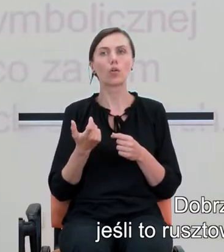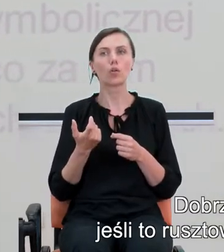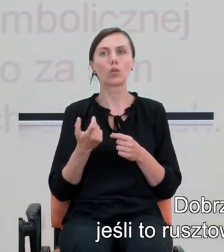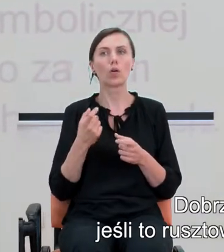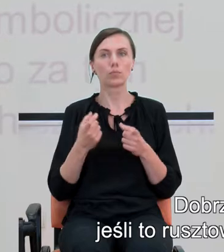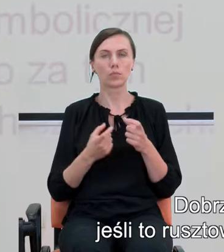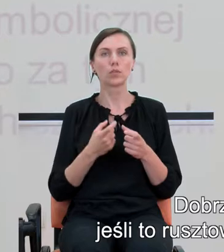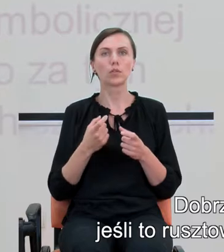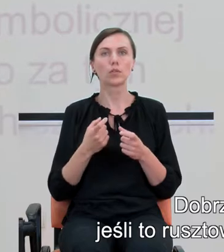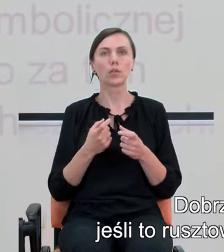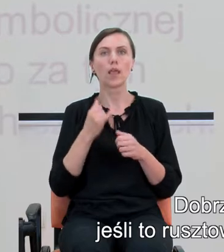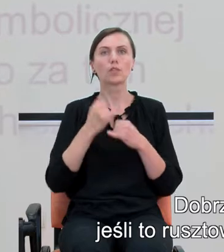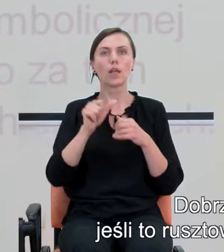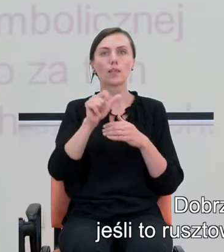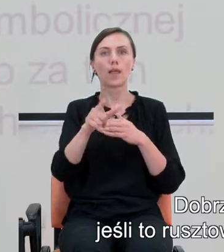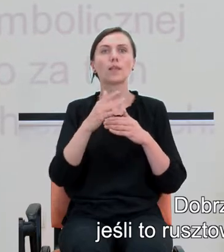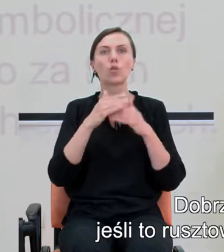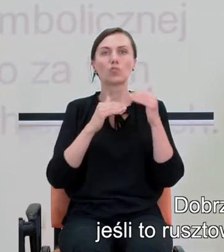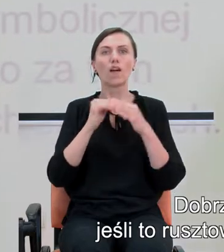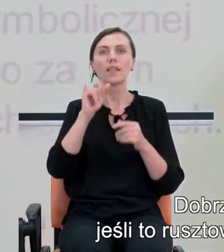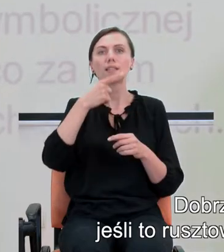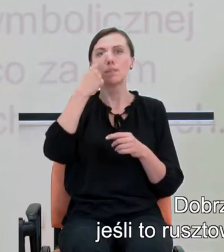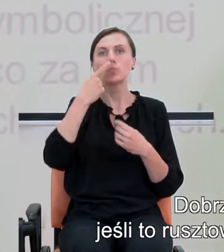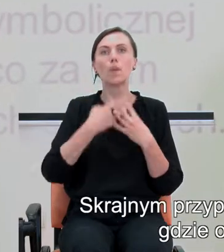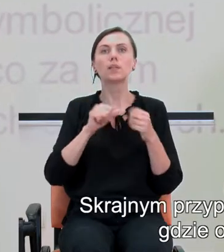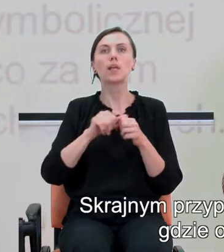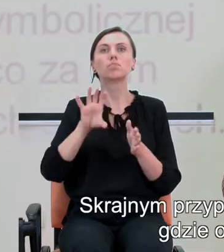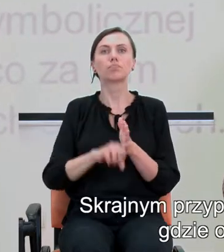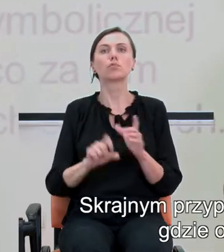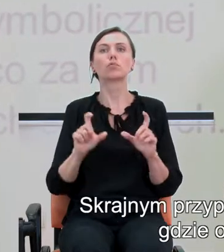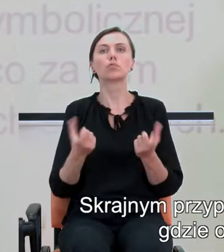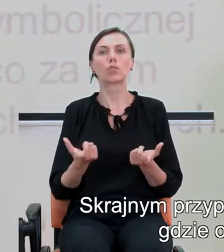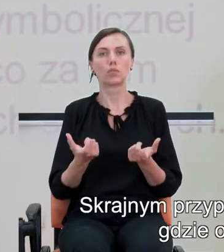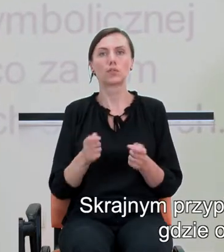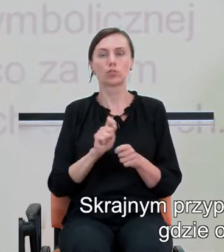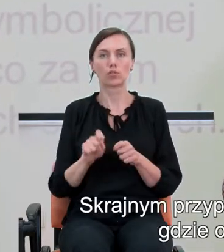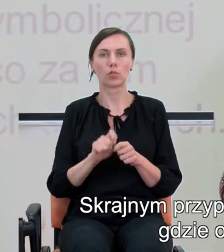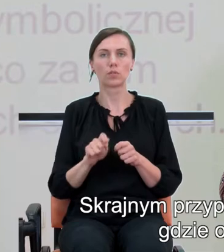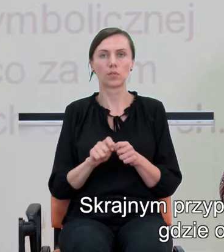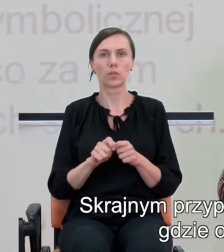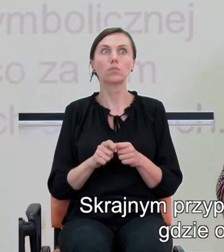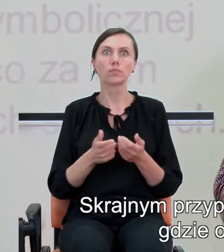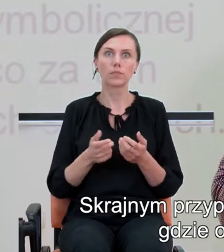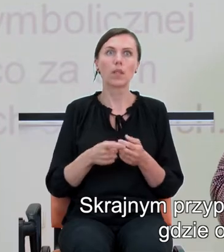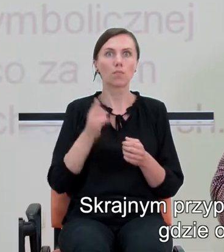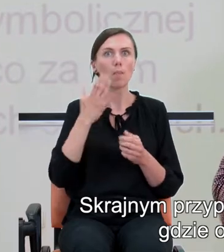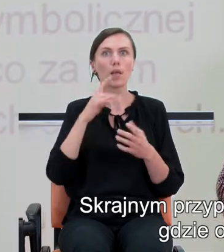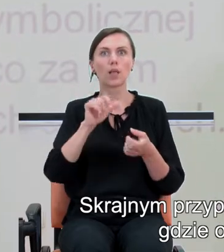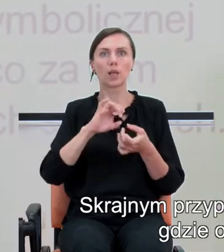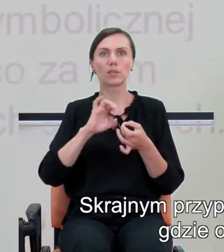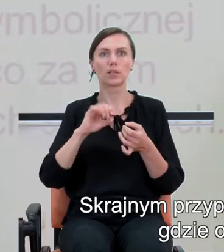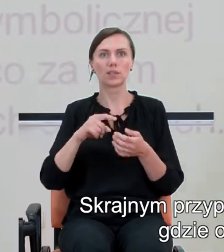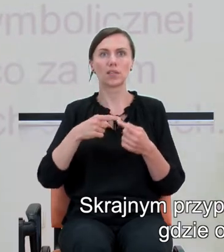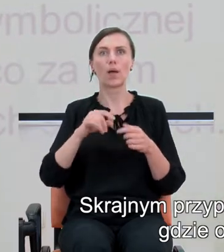to rusztowanie, czyli ten zmysł numeryczny się zepsuje. No skrajnym przypadkiem jest zespół